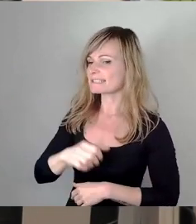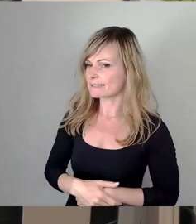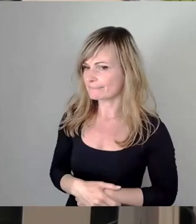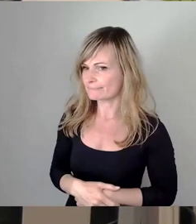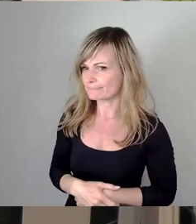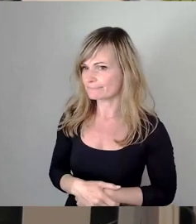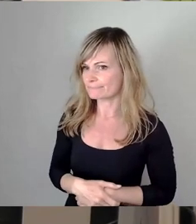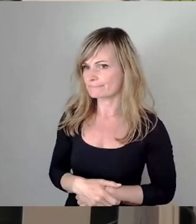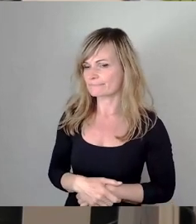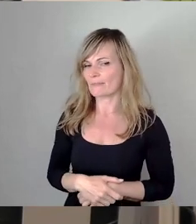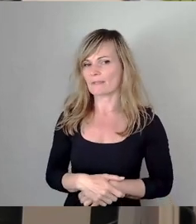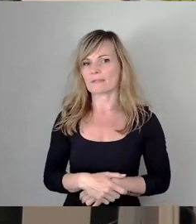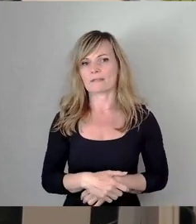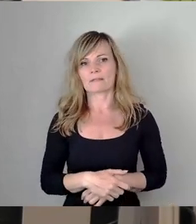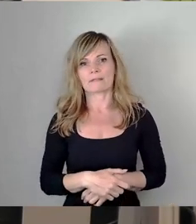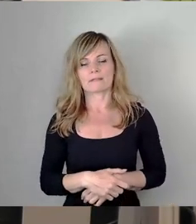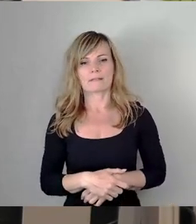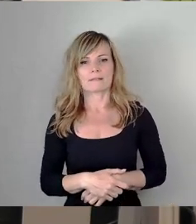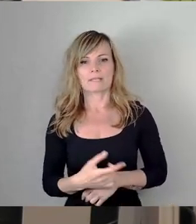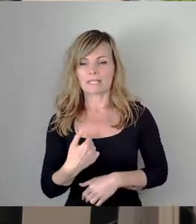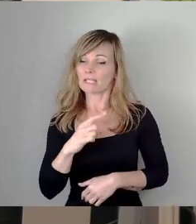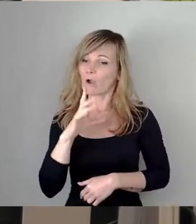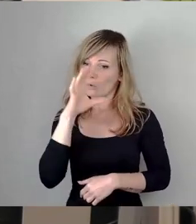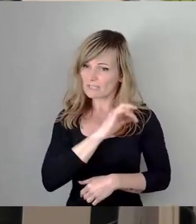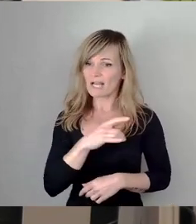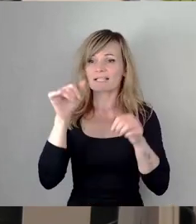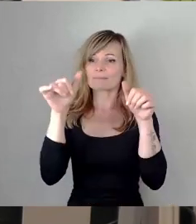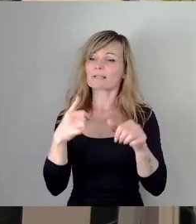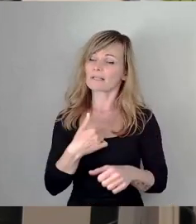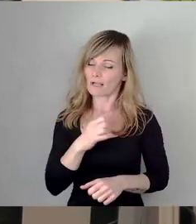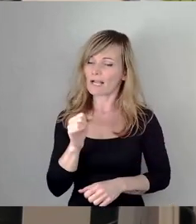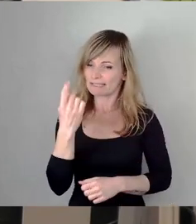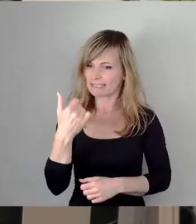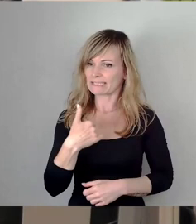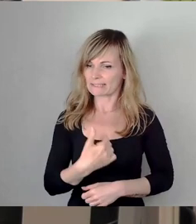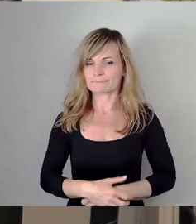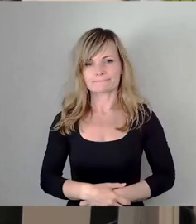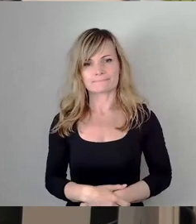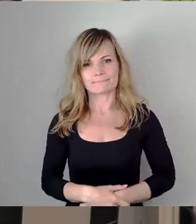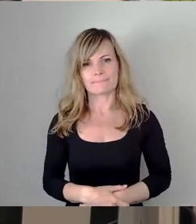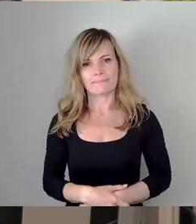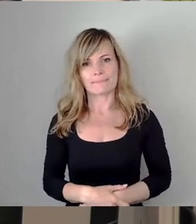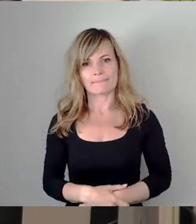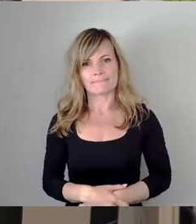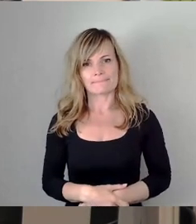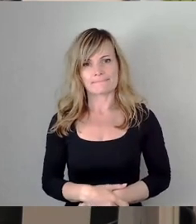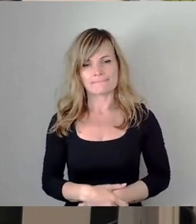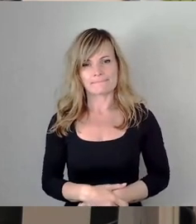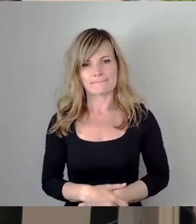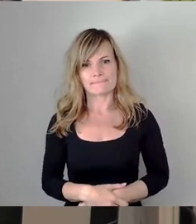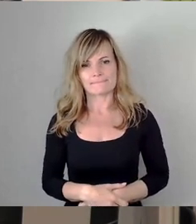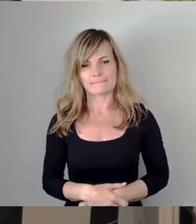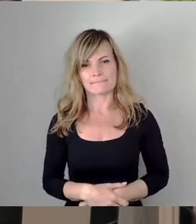Ich plakatiere auch noch. Davon können Sie ausgehen. Zweitens. Ist das Verprügeln